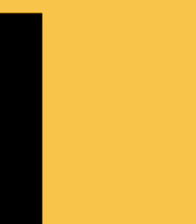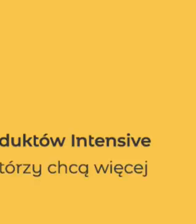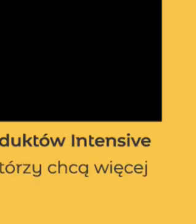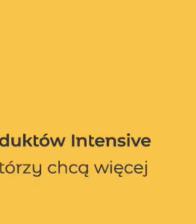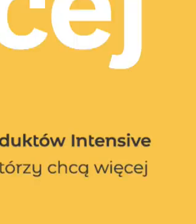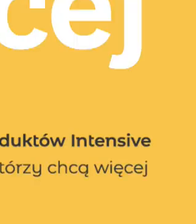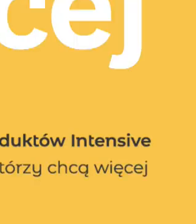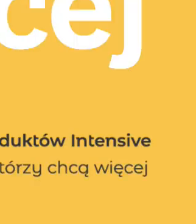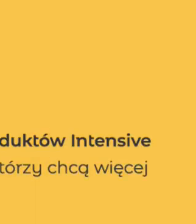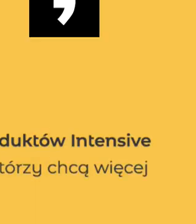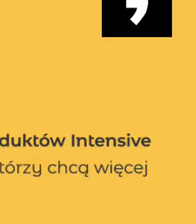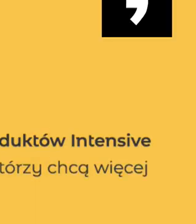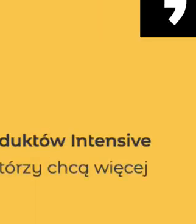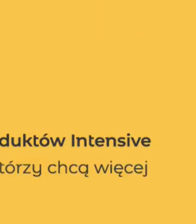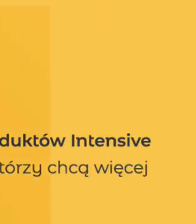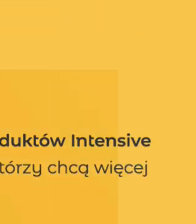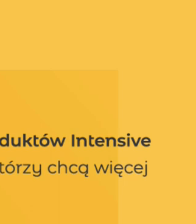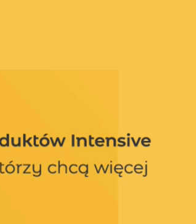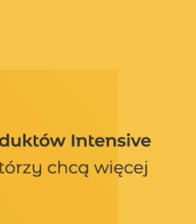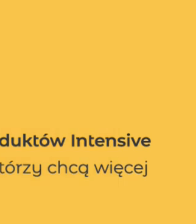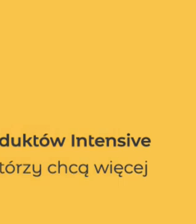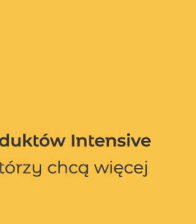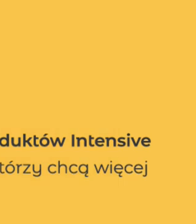i to jest naprawdę co więcej